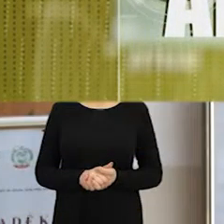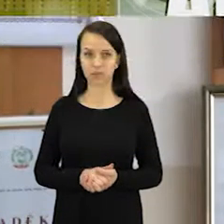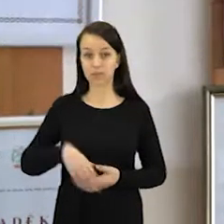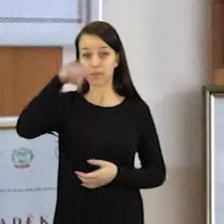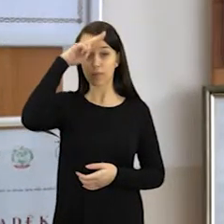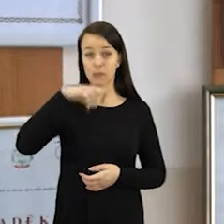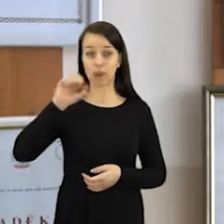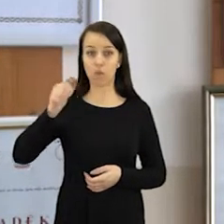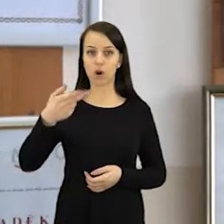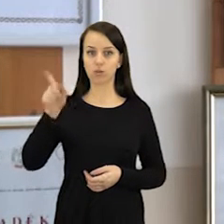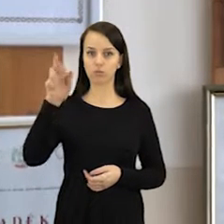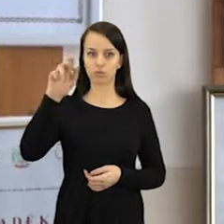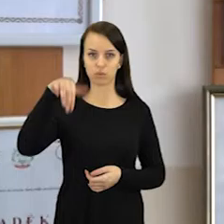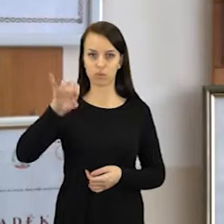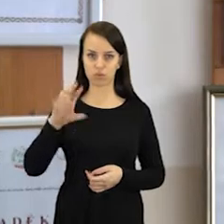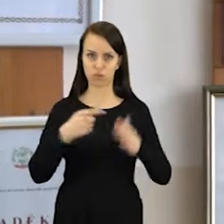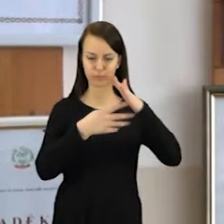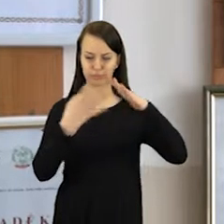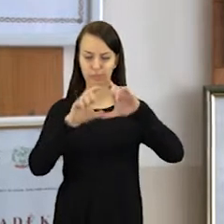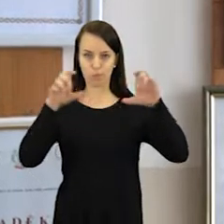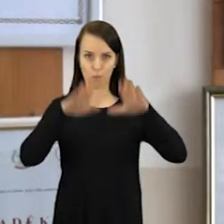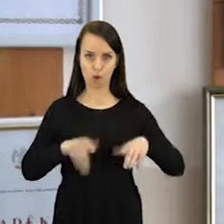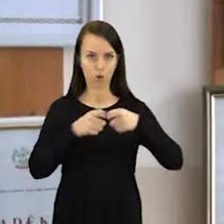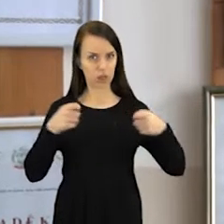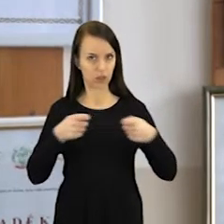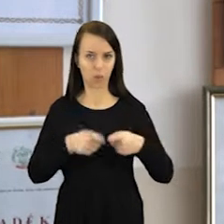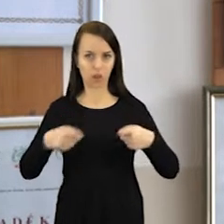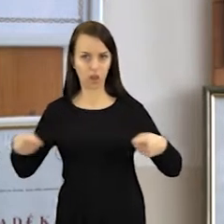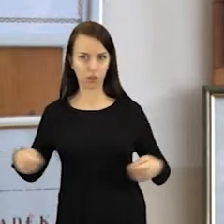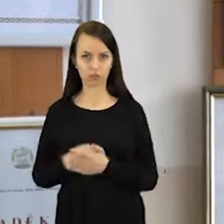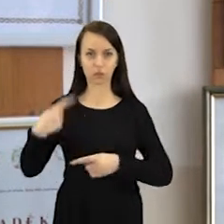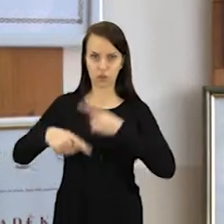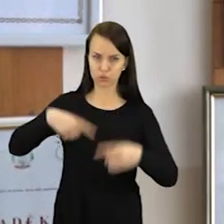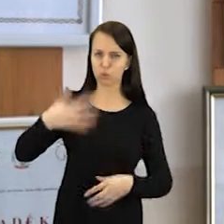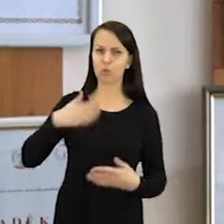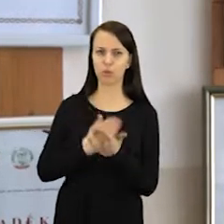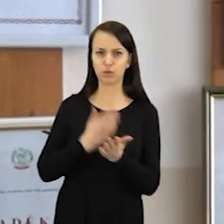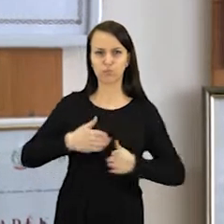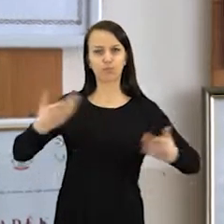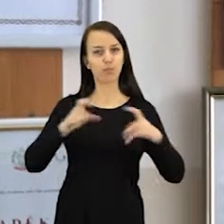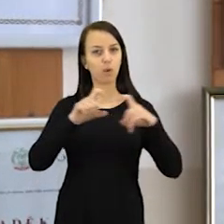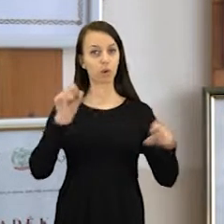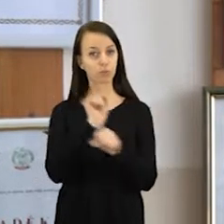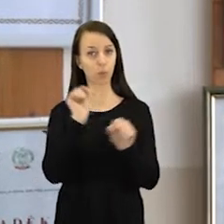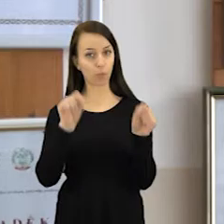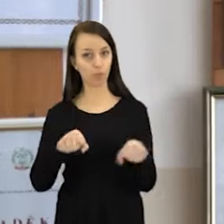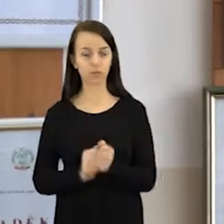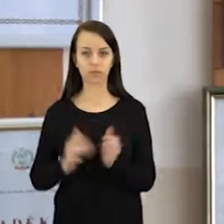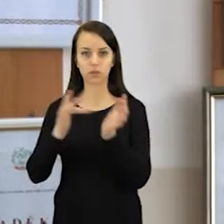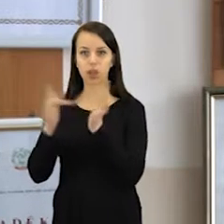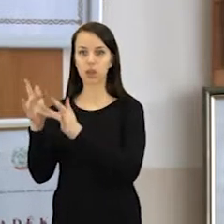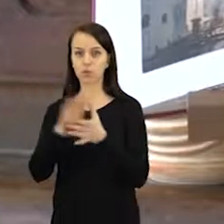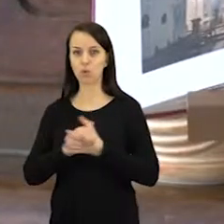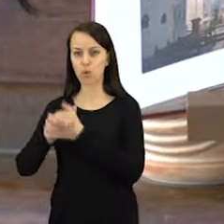Tėvo Andriškos pradinėje mokyklo įtampatęsiasi. Panašu, kad senas tradicijas turinti mokykla nustos gyvoti. Prieš keliolika dienų